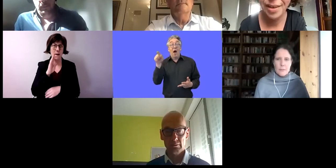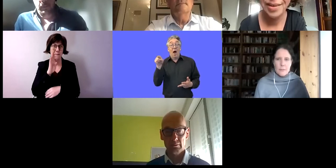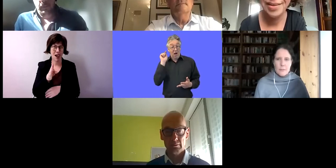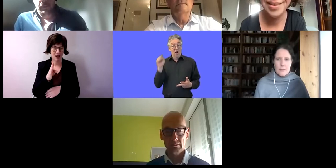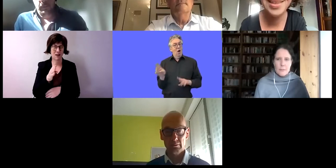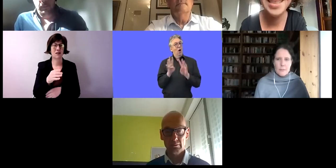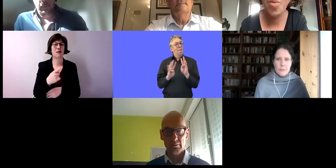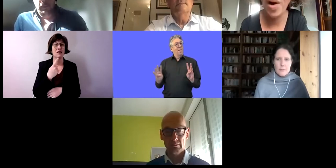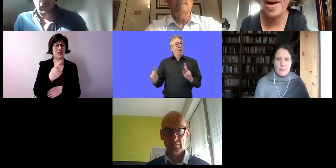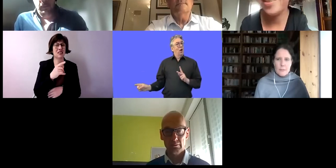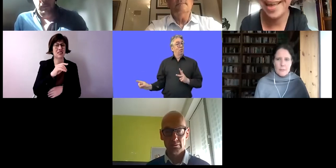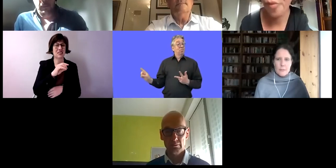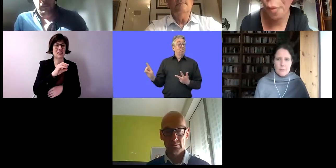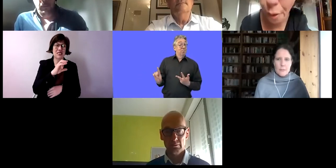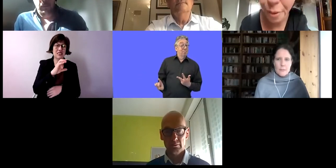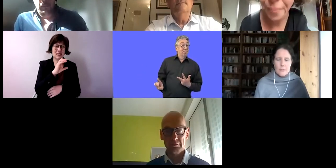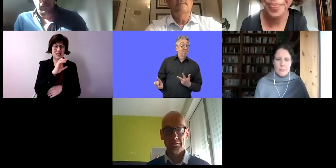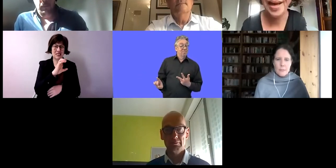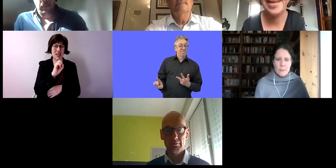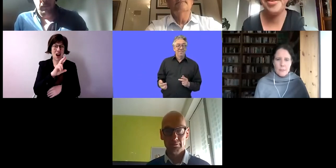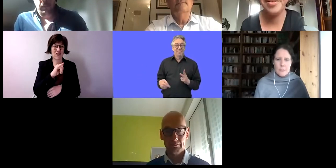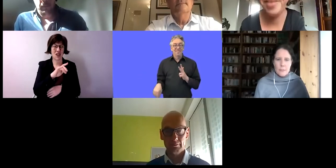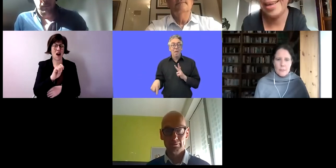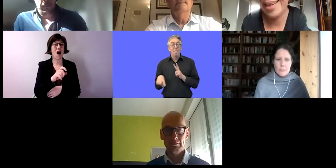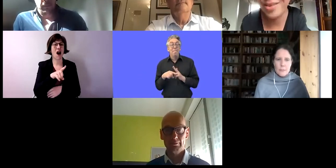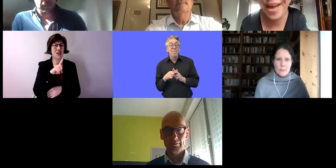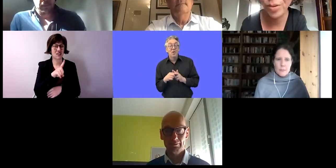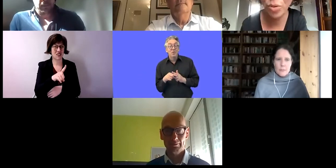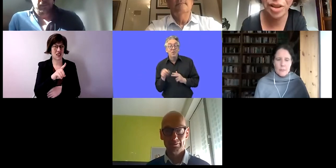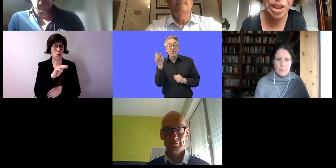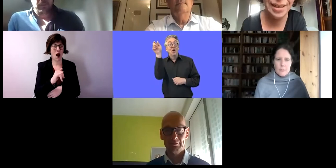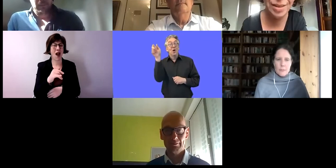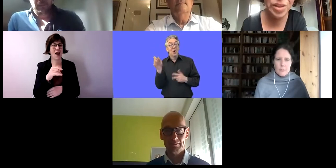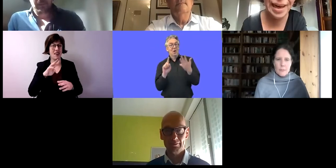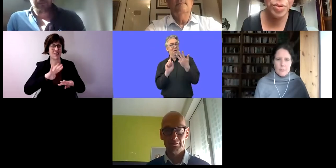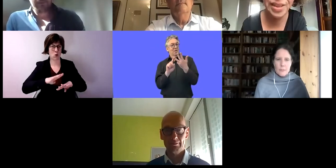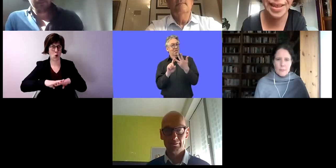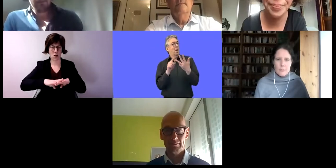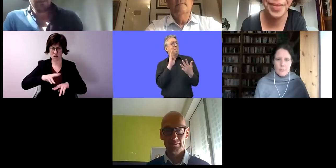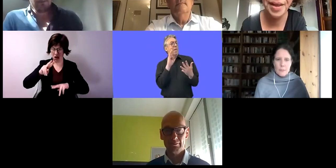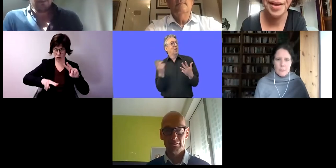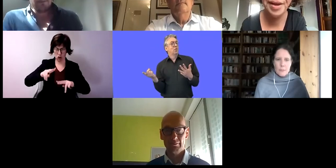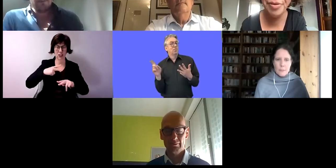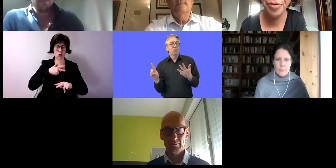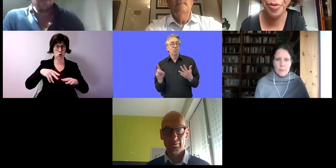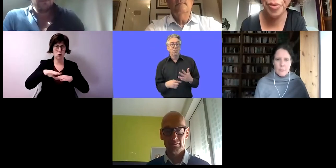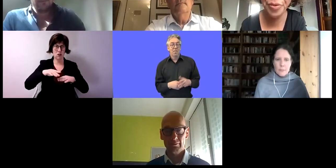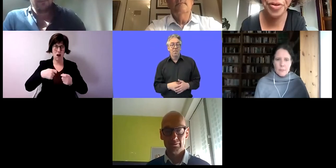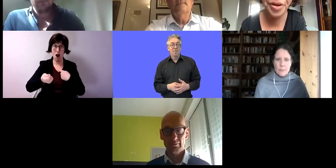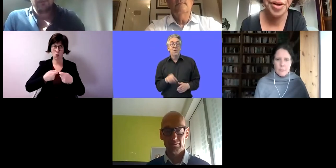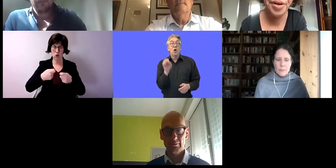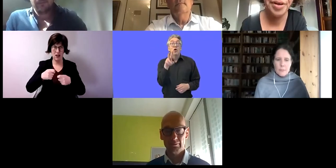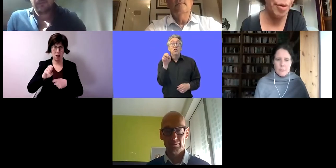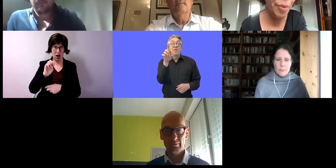des D-Wise Network, ein Netzwerk unterschiedlicher Sozialunternehmen in der Union